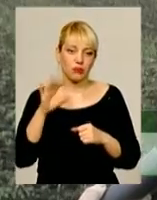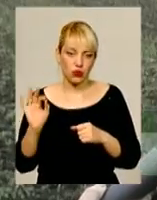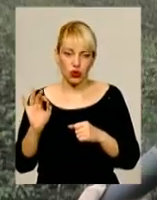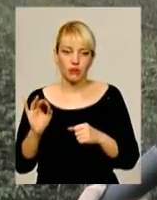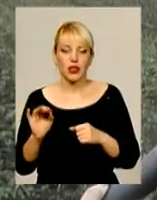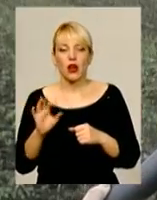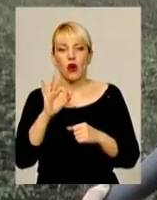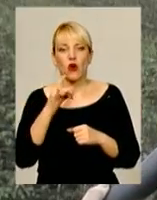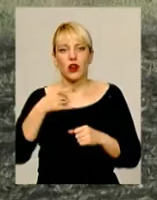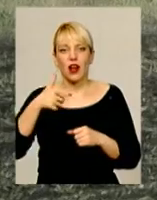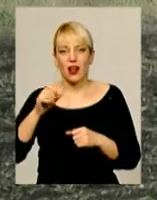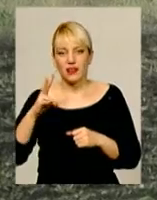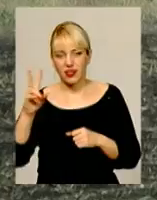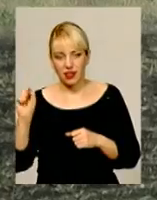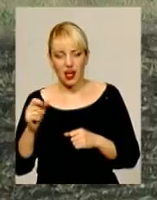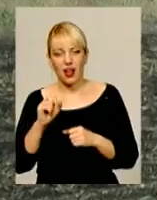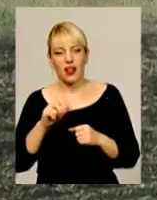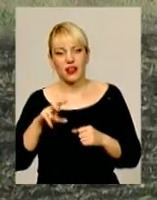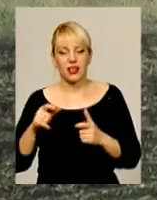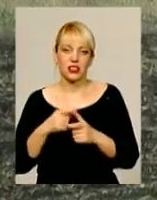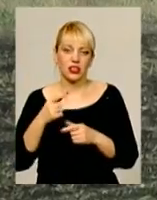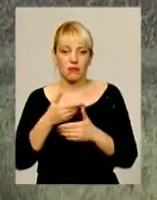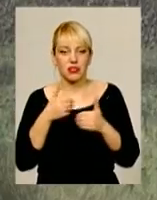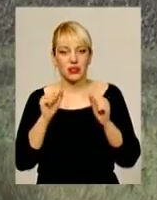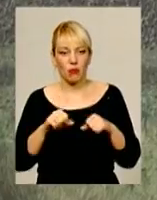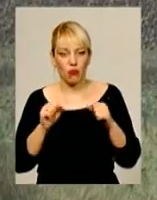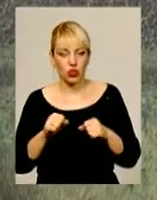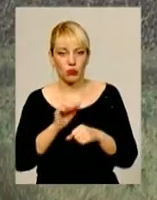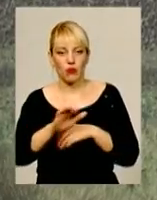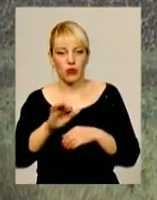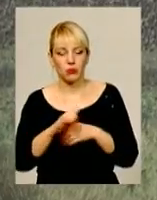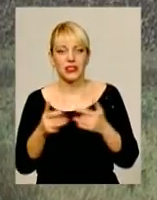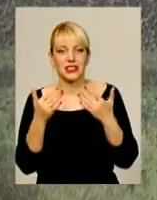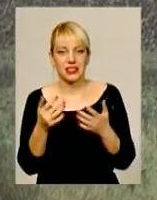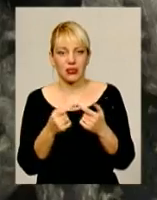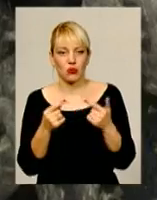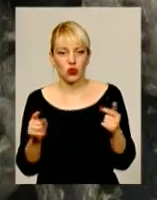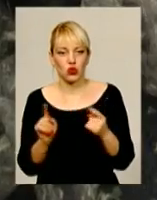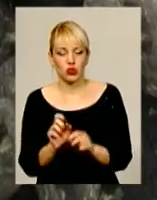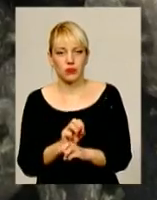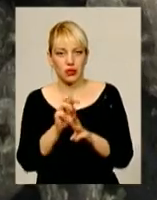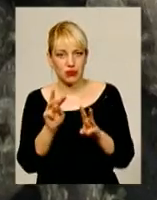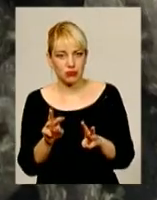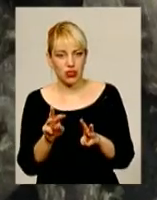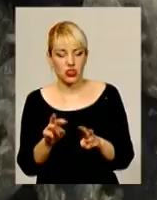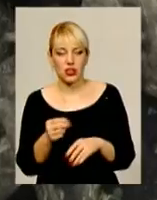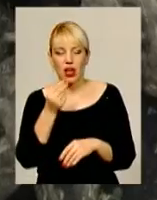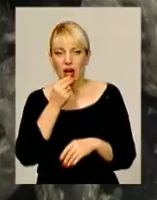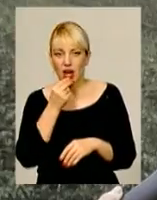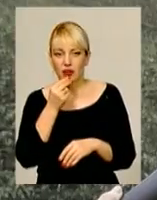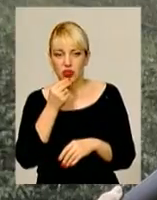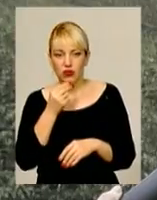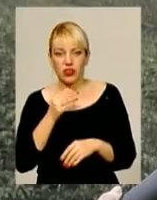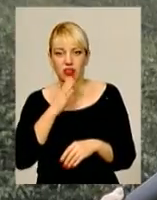органічне землеробство. Але чи ми зможемо виробити стільки продуктів, щоб забезпечити, прохарчувати